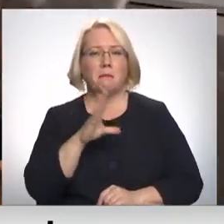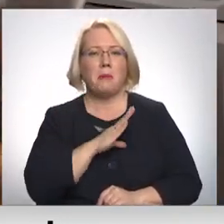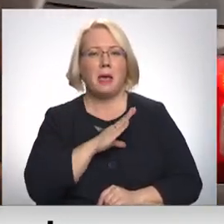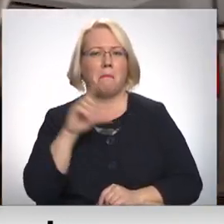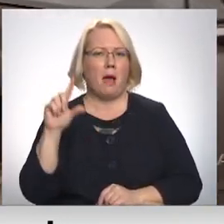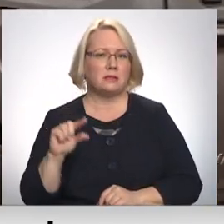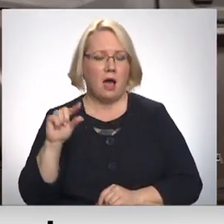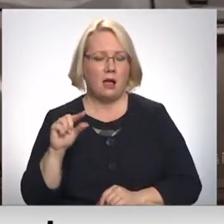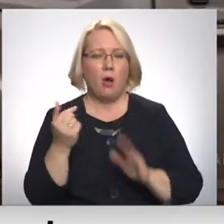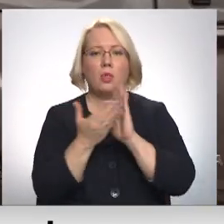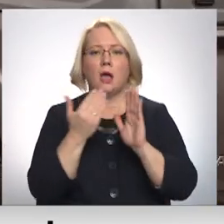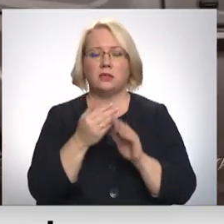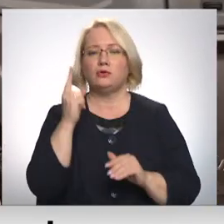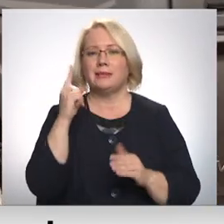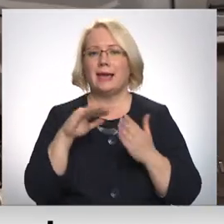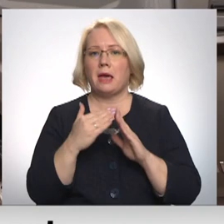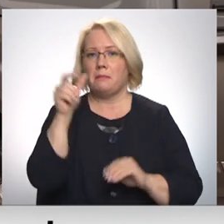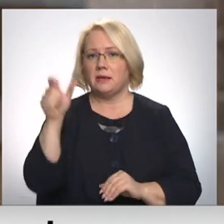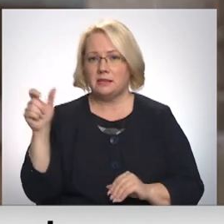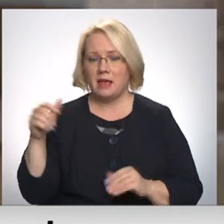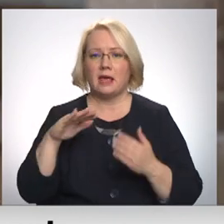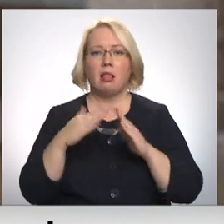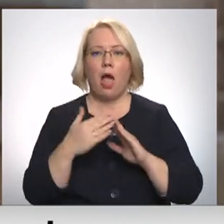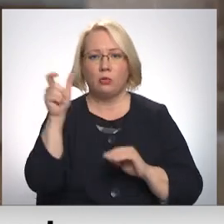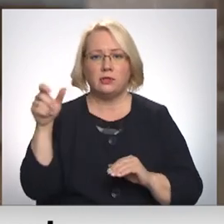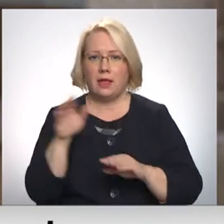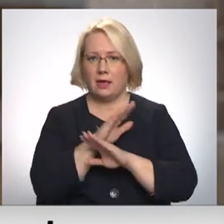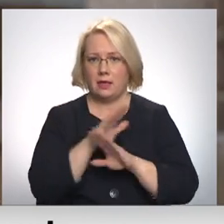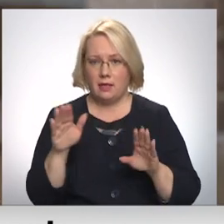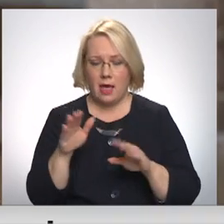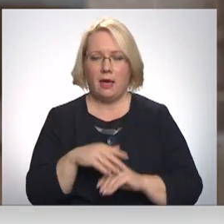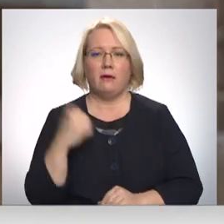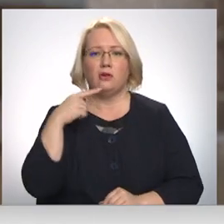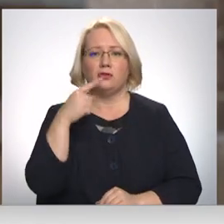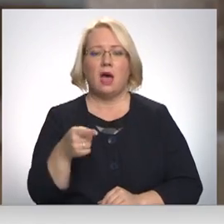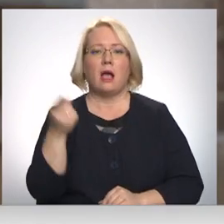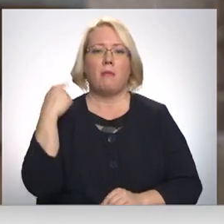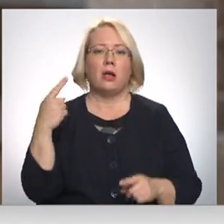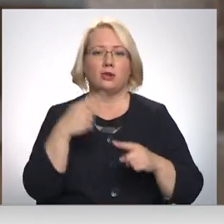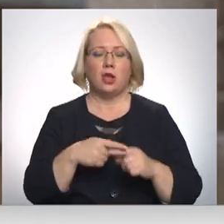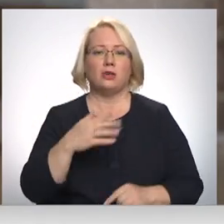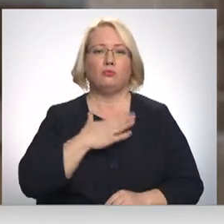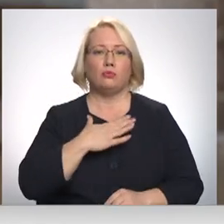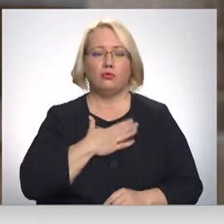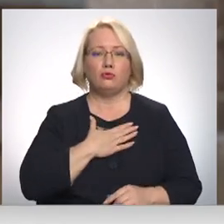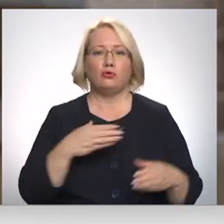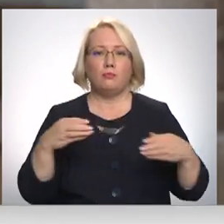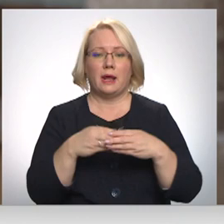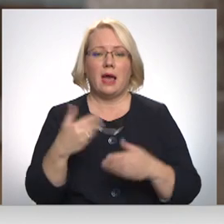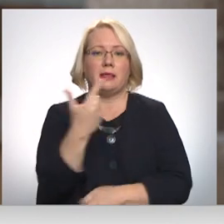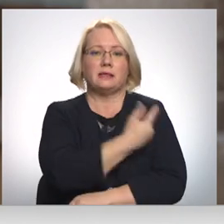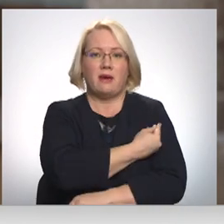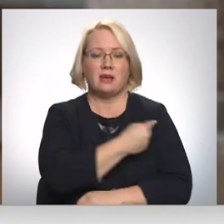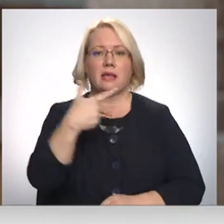pārsvarā atsaucās pilsētnieki, nevis laucinieki. Pagājušais mēs, konkrēti mūsu brigādes, savakcinēja 32